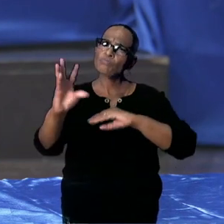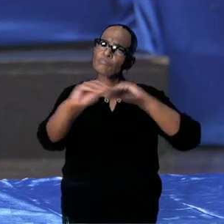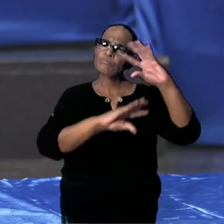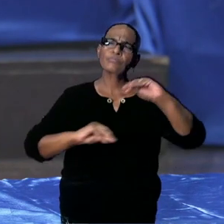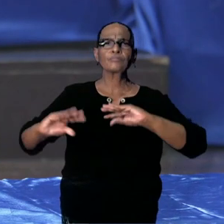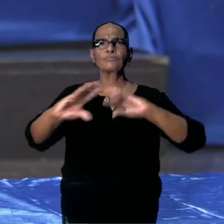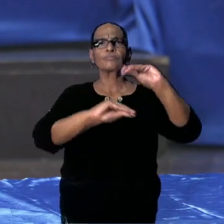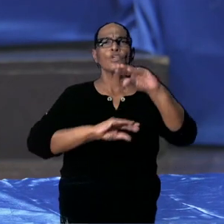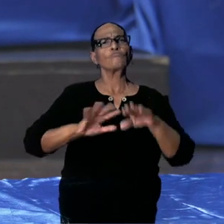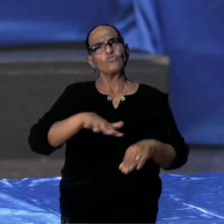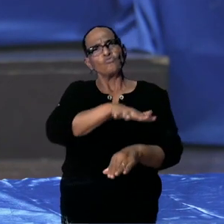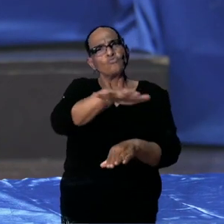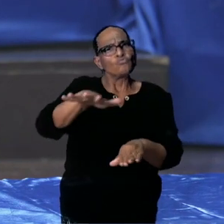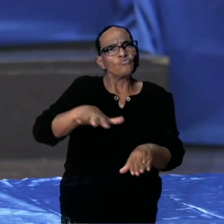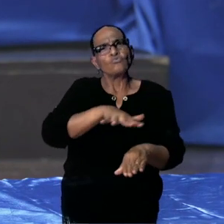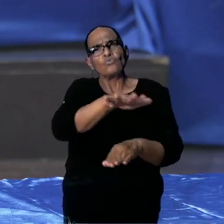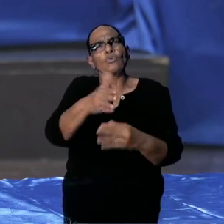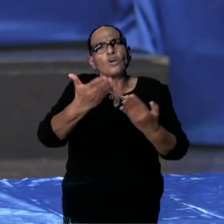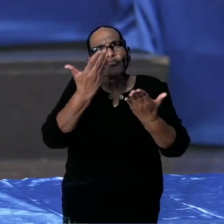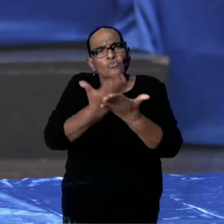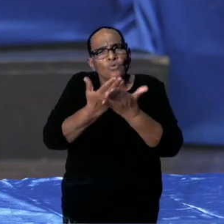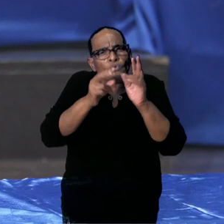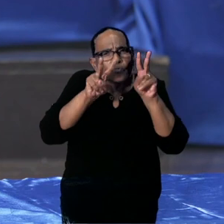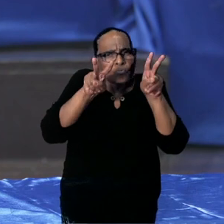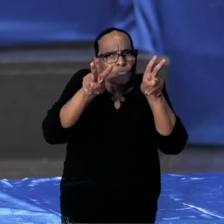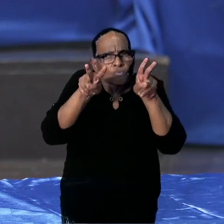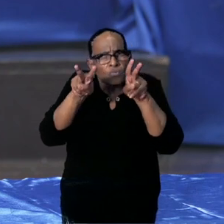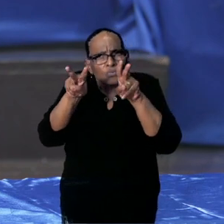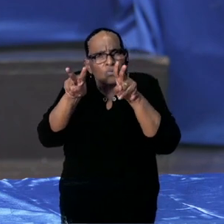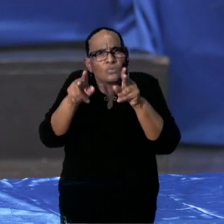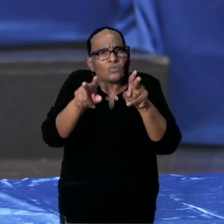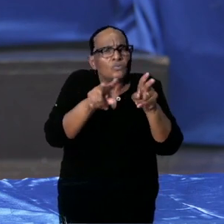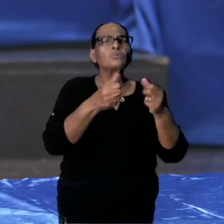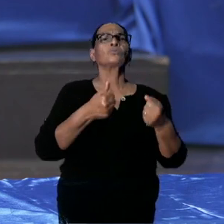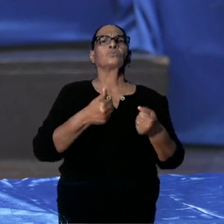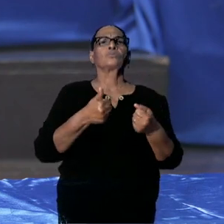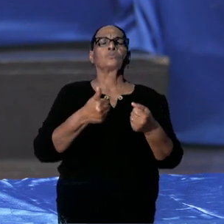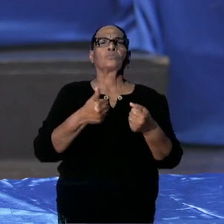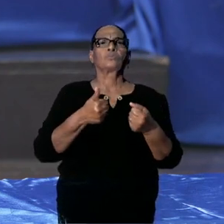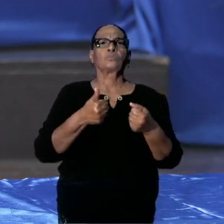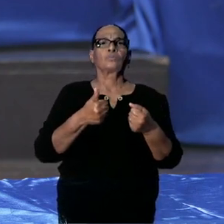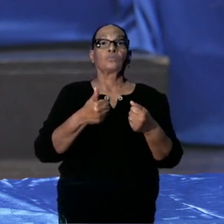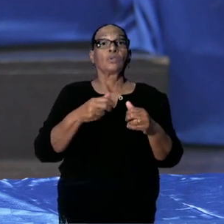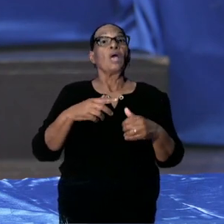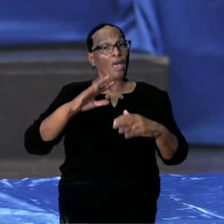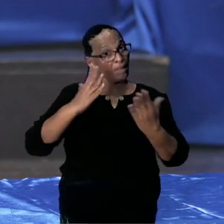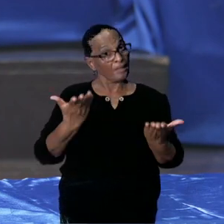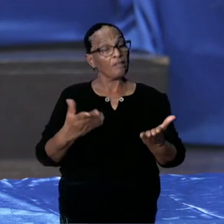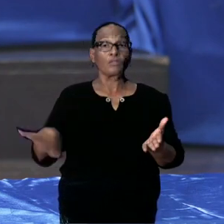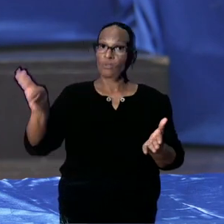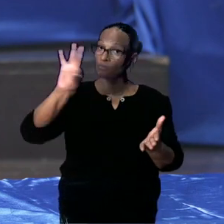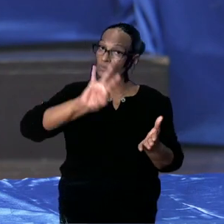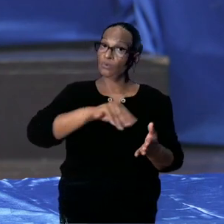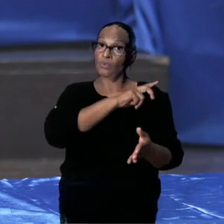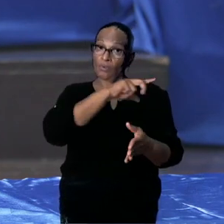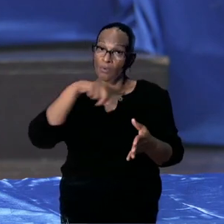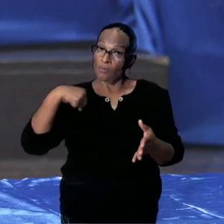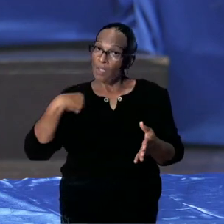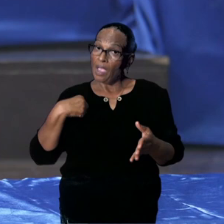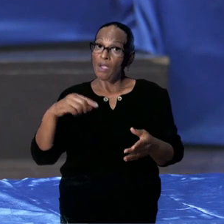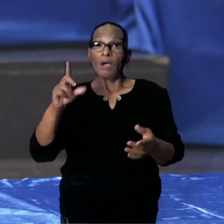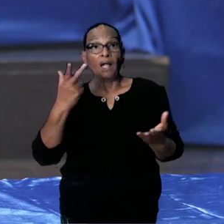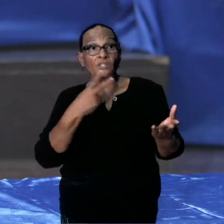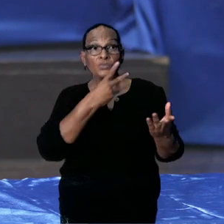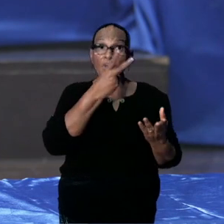om de situatie goed in de gaten te houden. En uiteraard komen we bij u terug, zo gauw wij